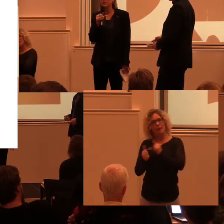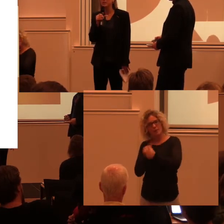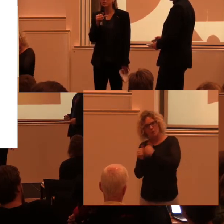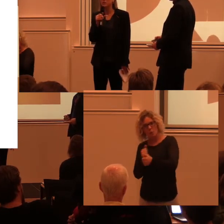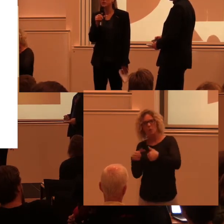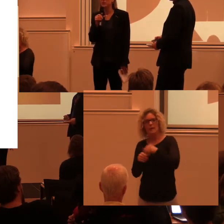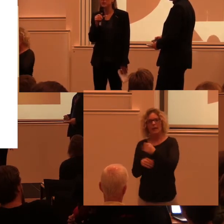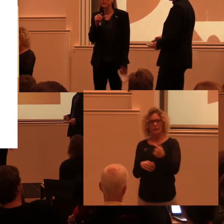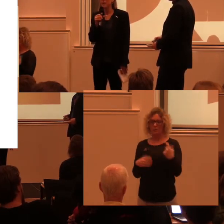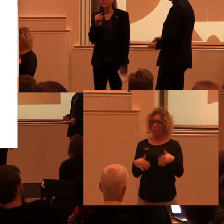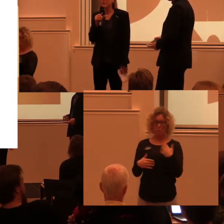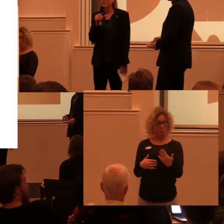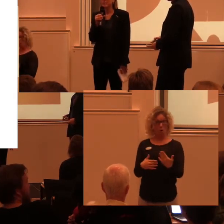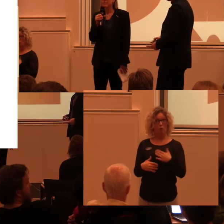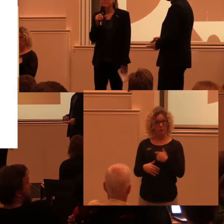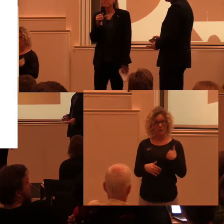är jätte, jättebra.